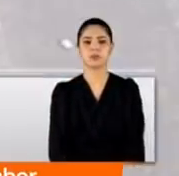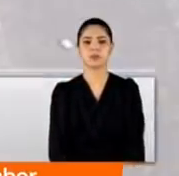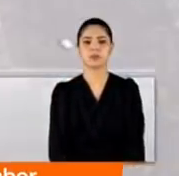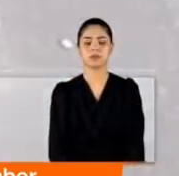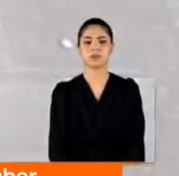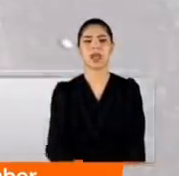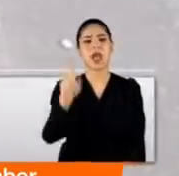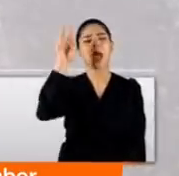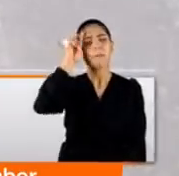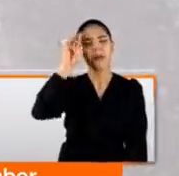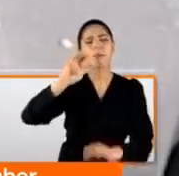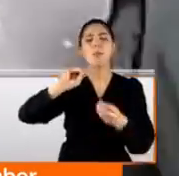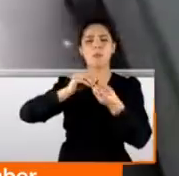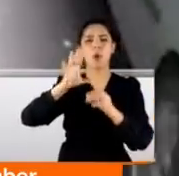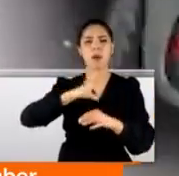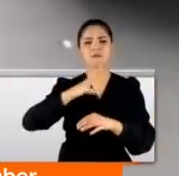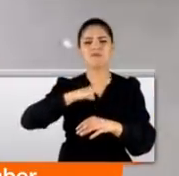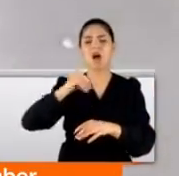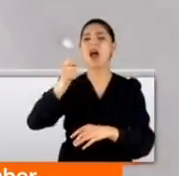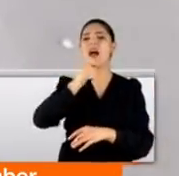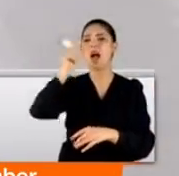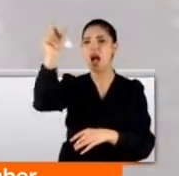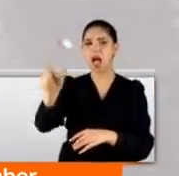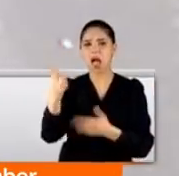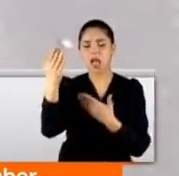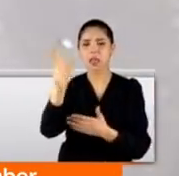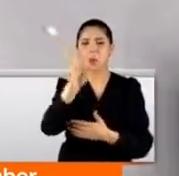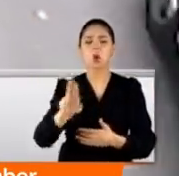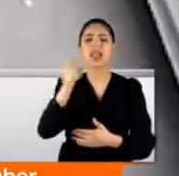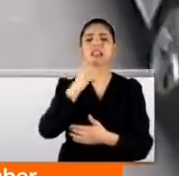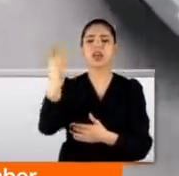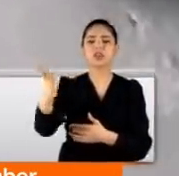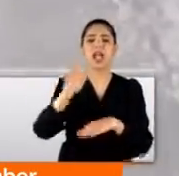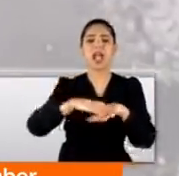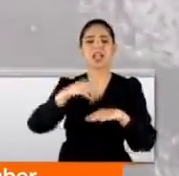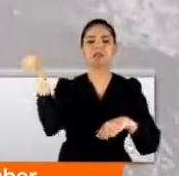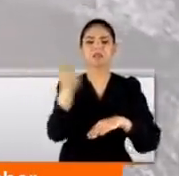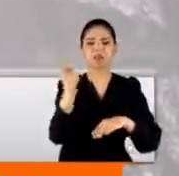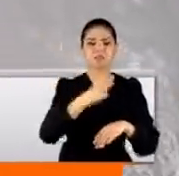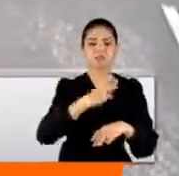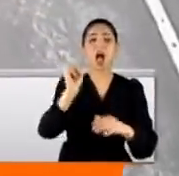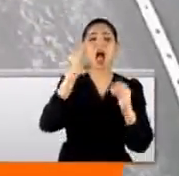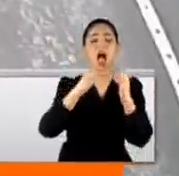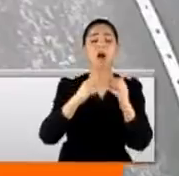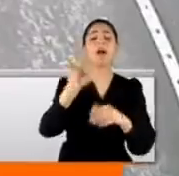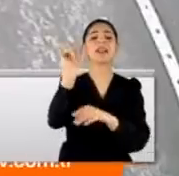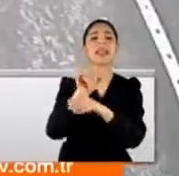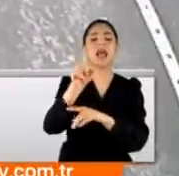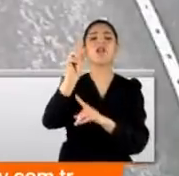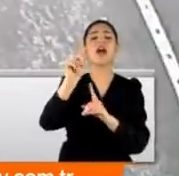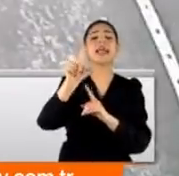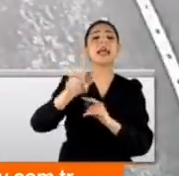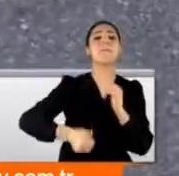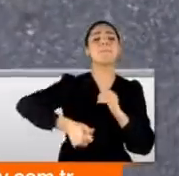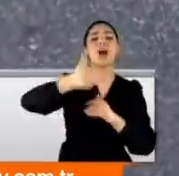Akli dengesinin yerinde olmadığı iddia edilen 37 yaşındaki adam elindeki çekiçle AK Parti Yalova İl Başkanlığı